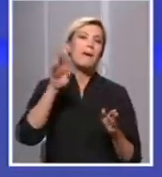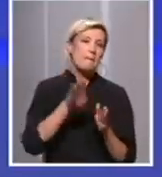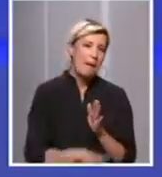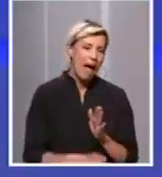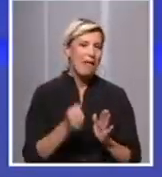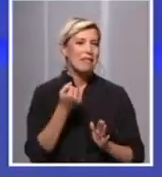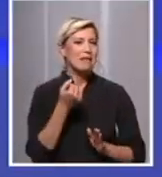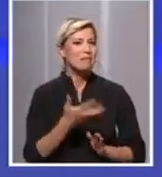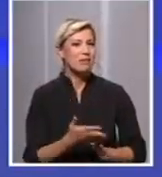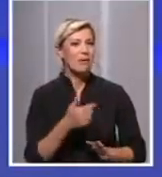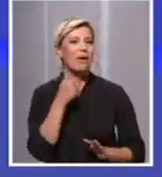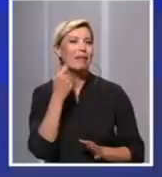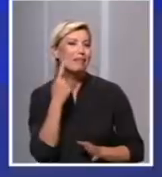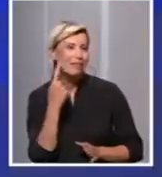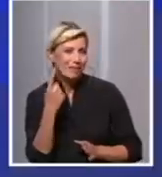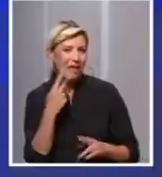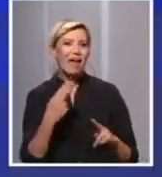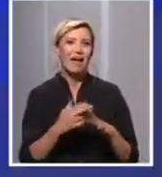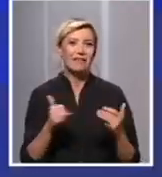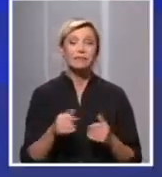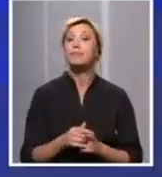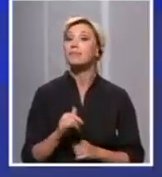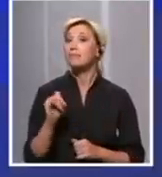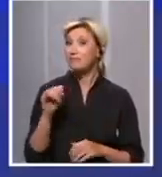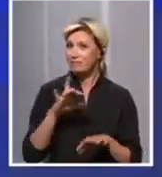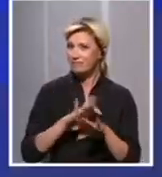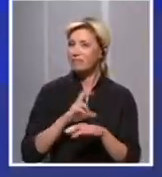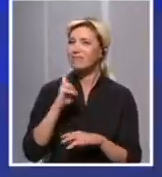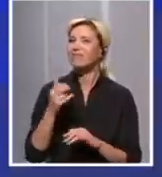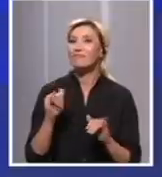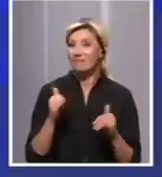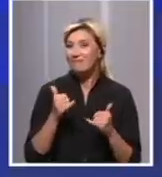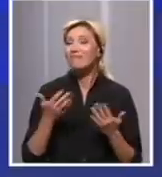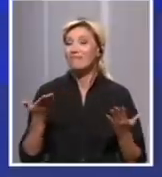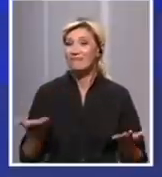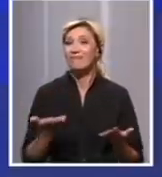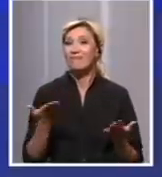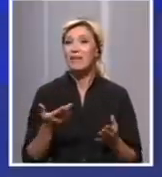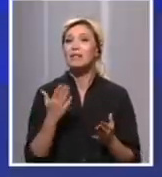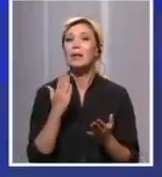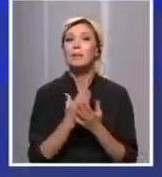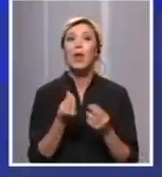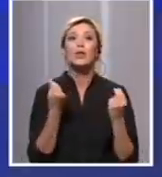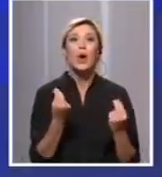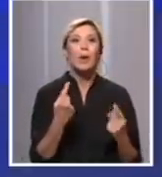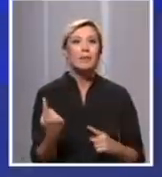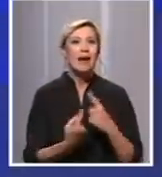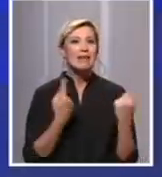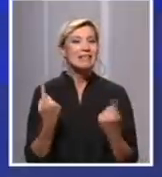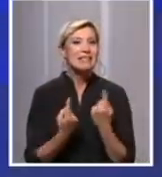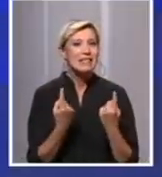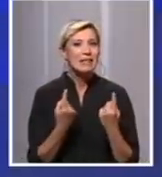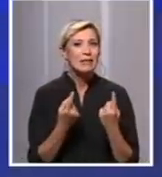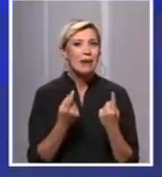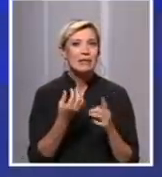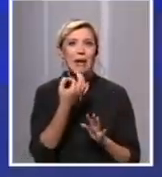zaraženih. To je tako, to su sada izuzetno bila povoljna epidemiološka situacija imajući u